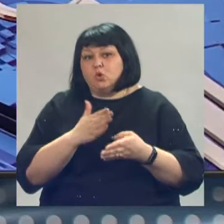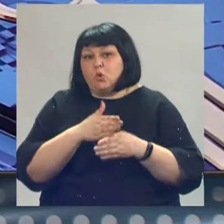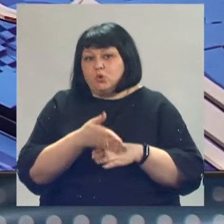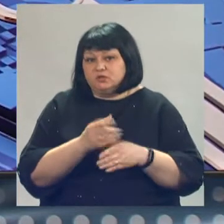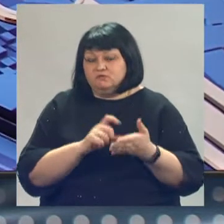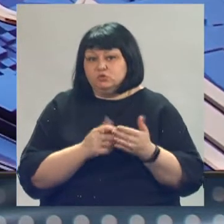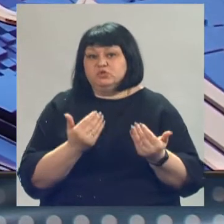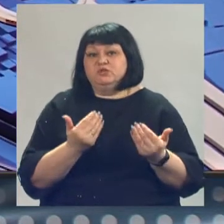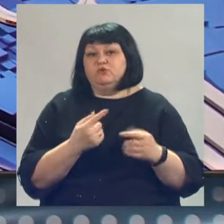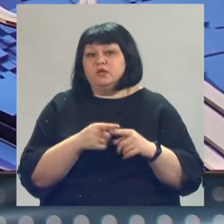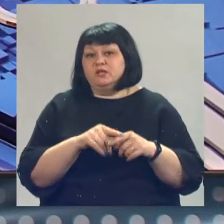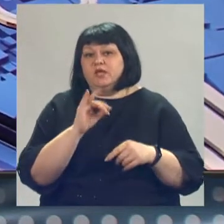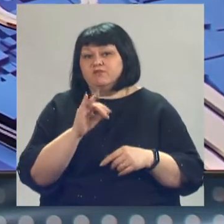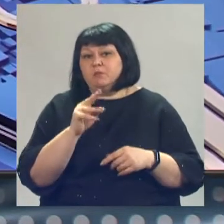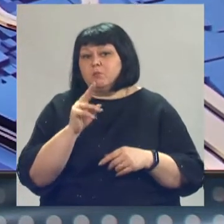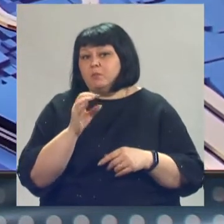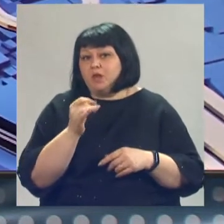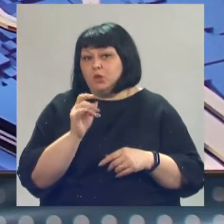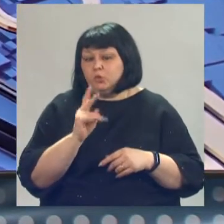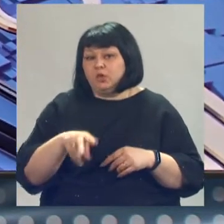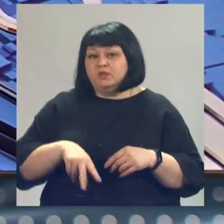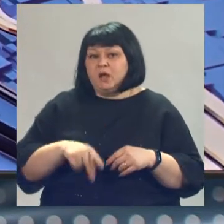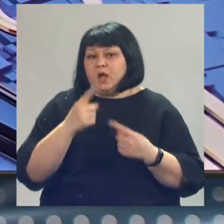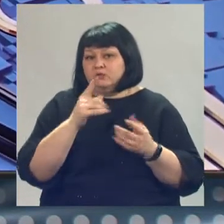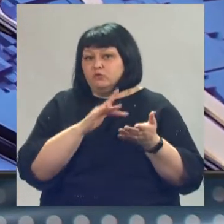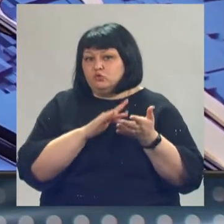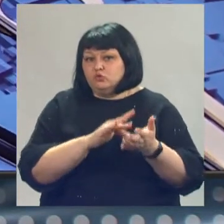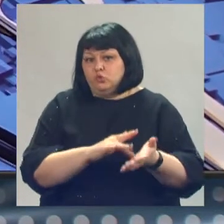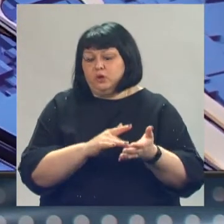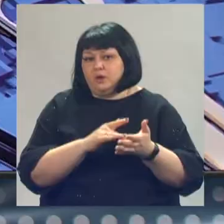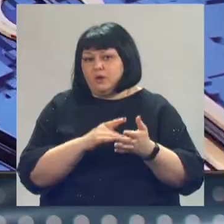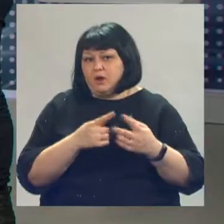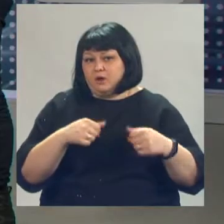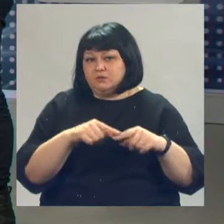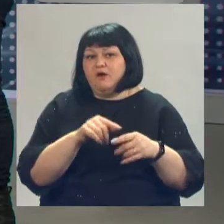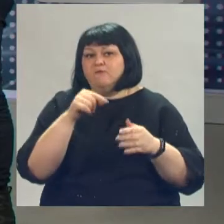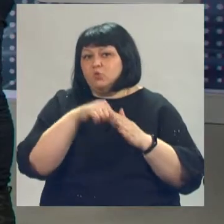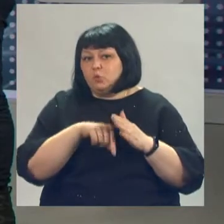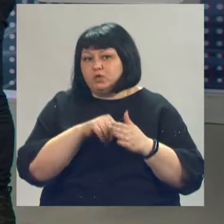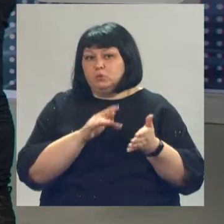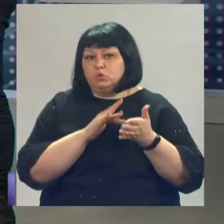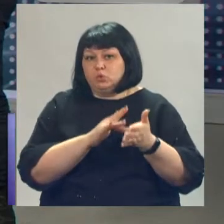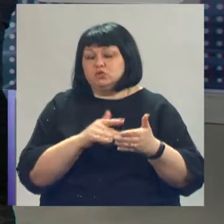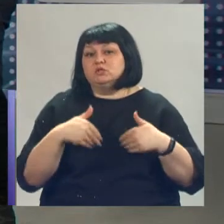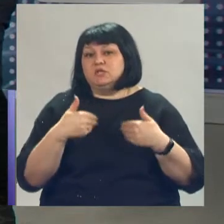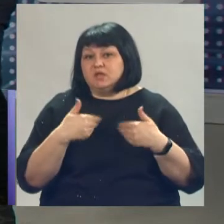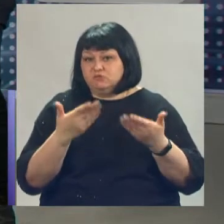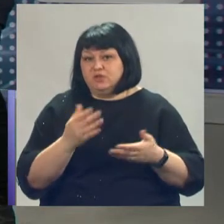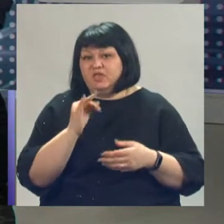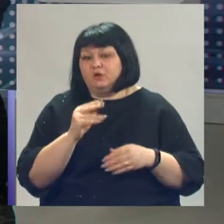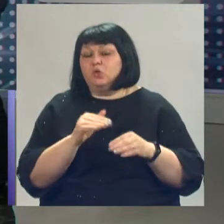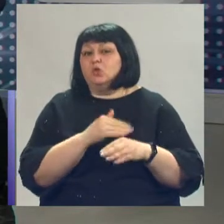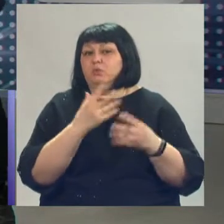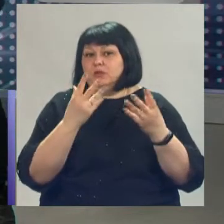Сегодня это Иван Попельнюк, директор одного из туроператоров по внутреннему туризму. Здравствуйте, Иван. Добрый день.